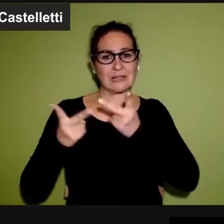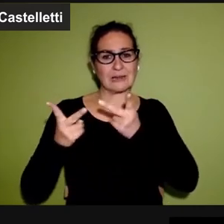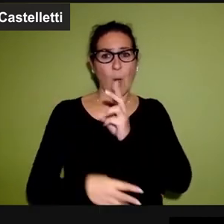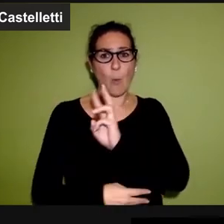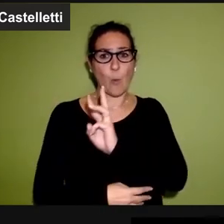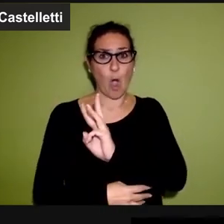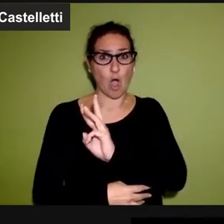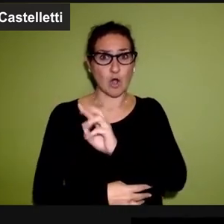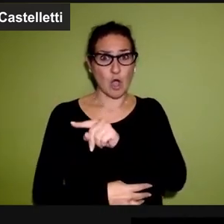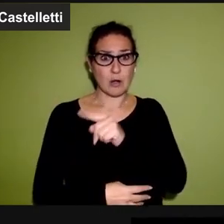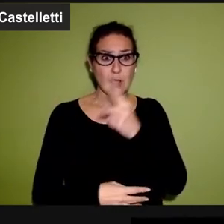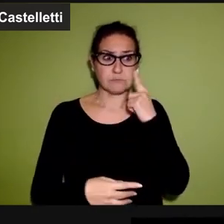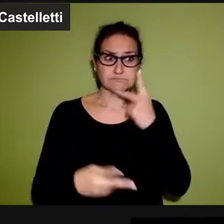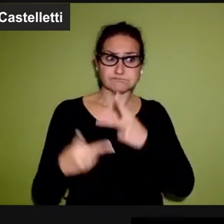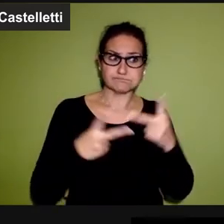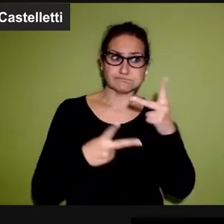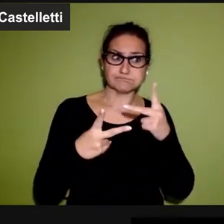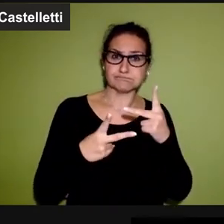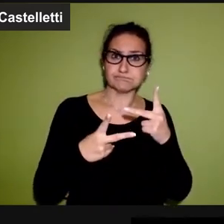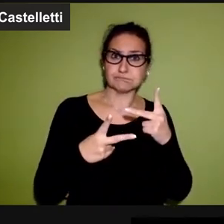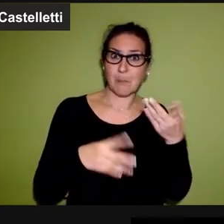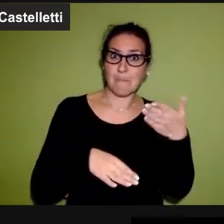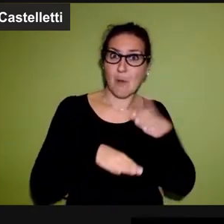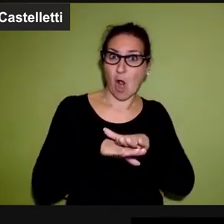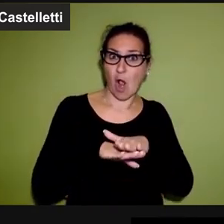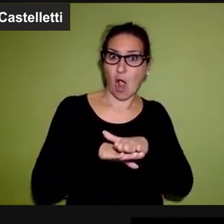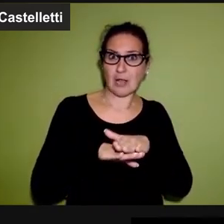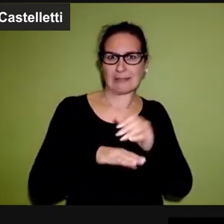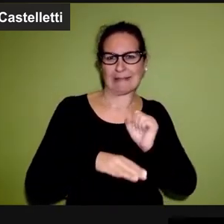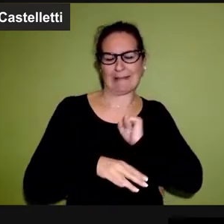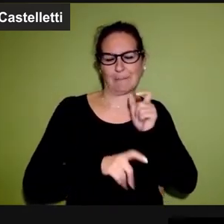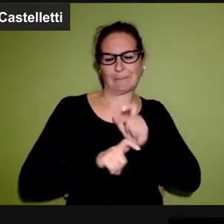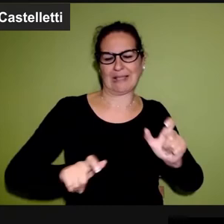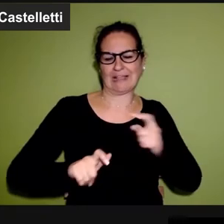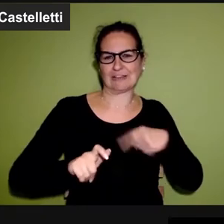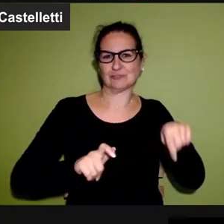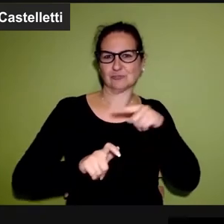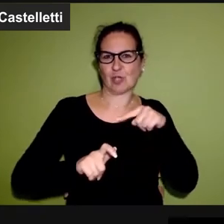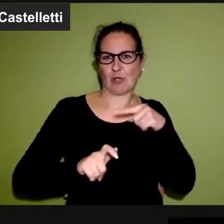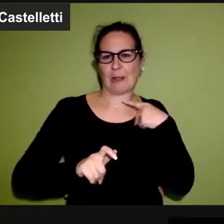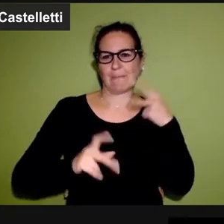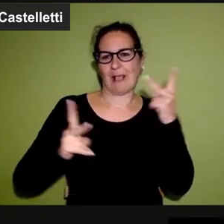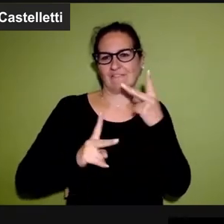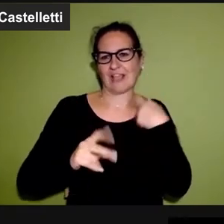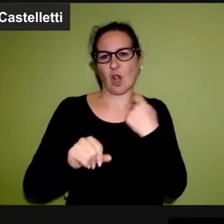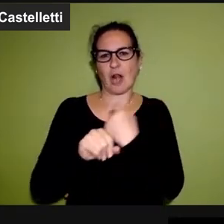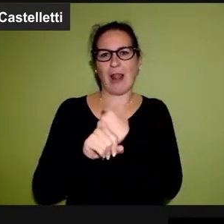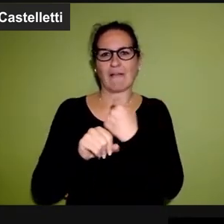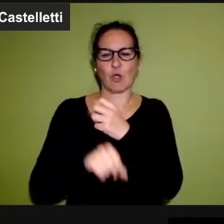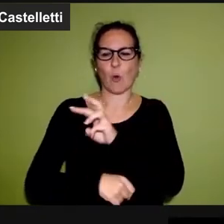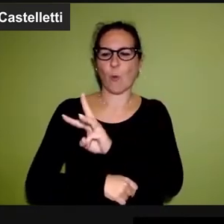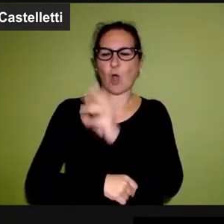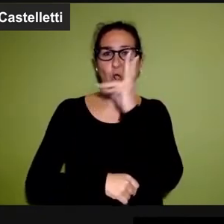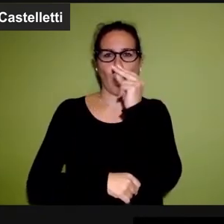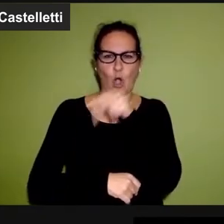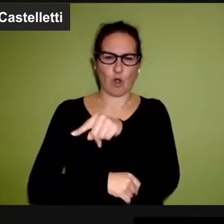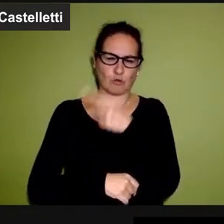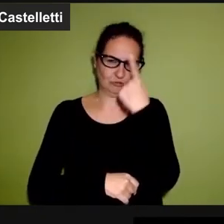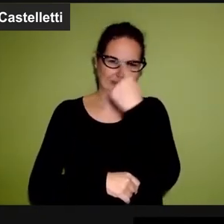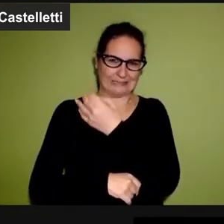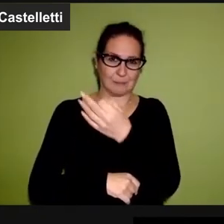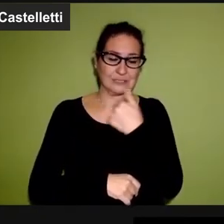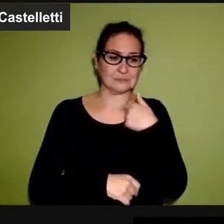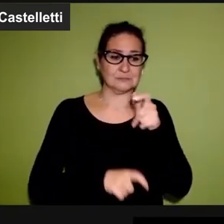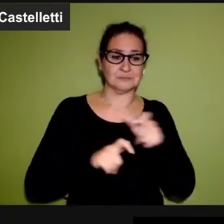la ricerca di Warhol alla morte. Parlo dell'immaginario collettivo e non di chi conosce il lavoro di